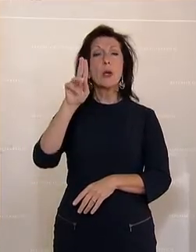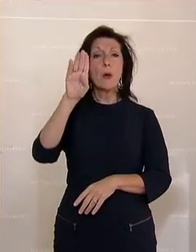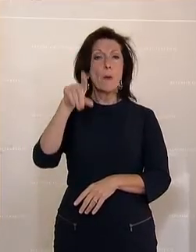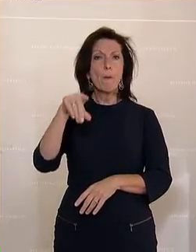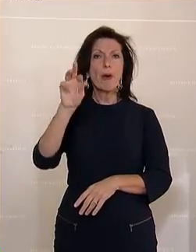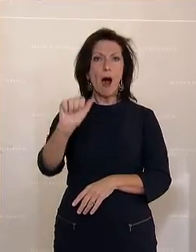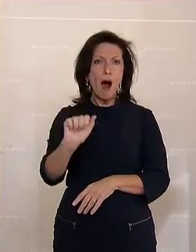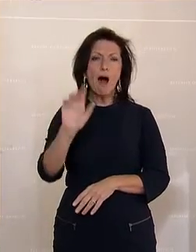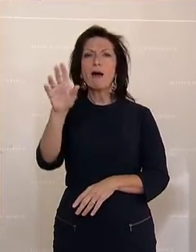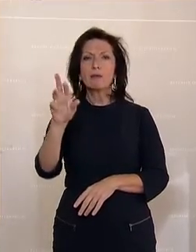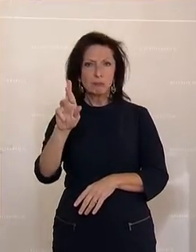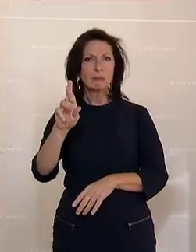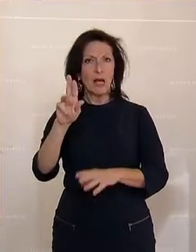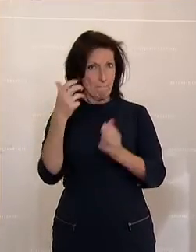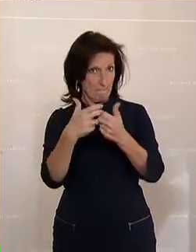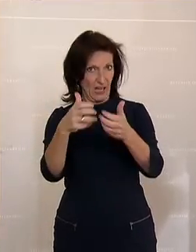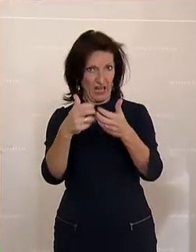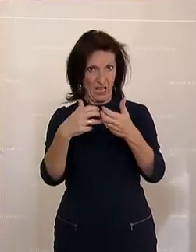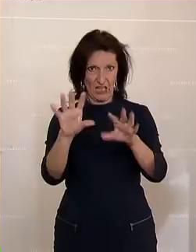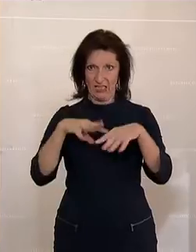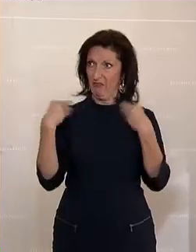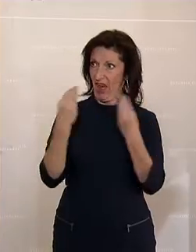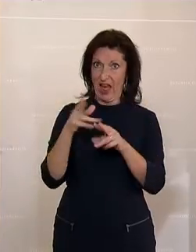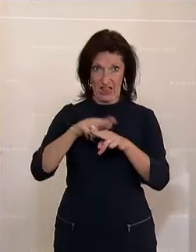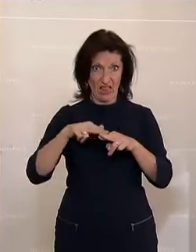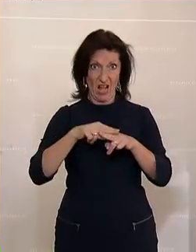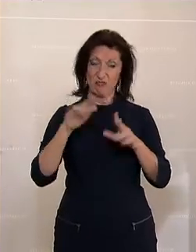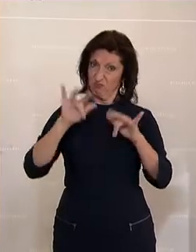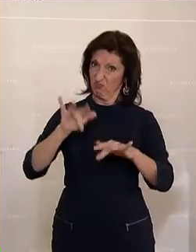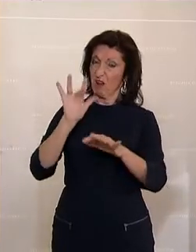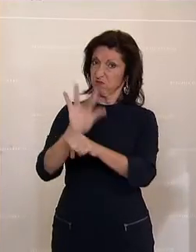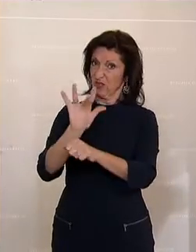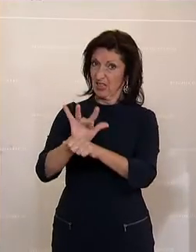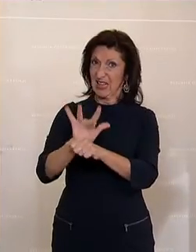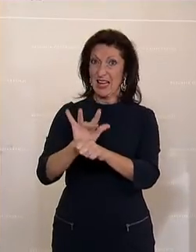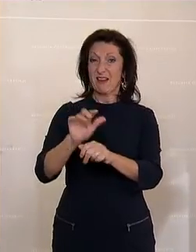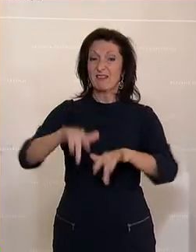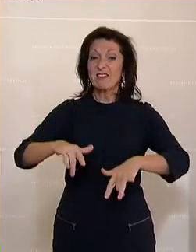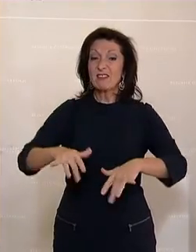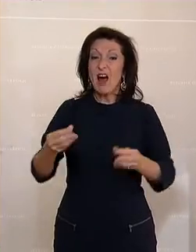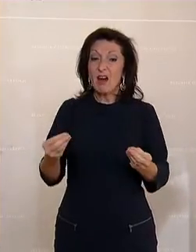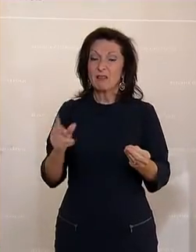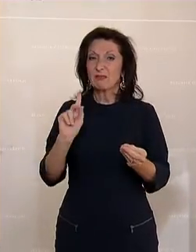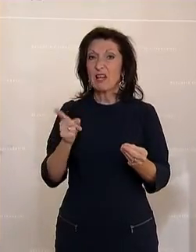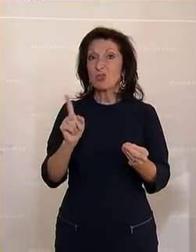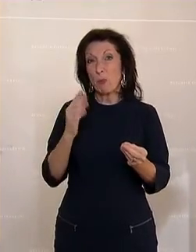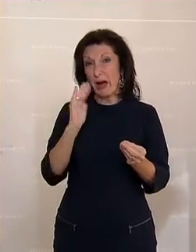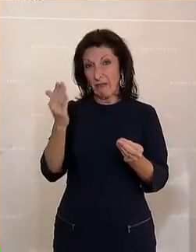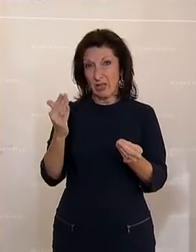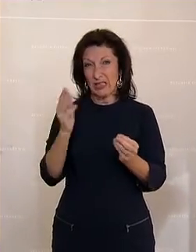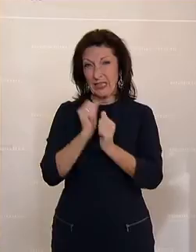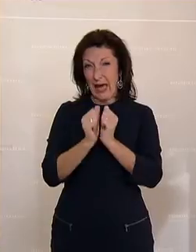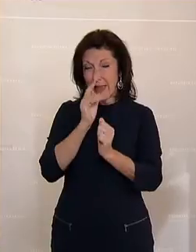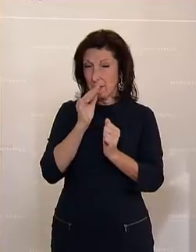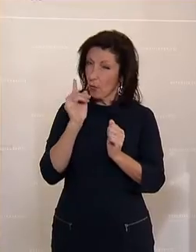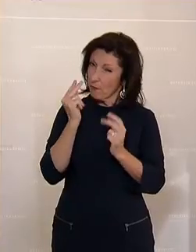Nationen auf dem Tisch, die wir uns auch sehr kritisch anschauen und auch reflektieren müssen. Beim Rechnungshof war es wichtig, dass